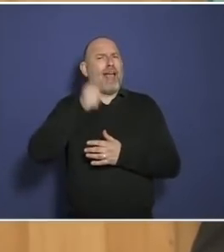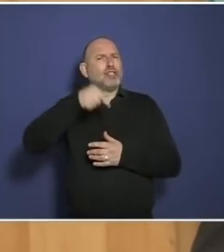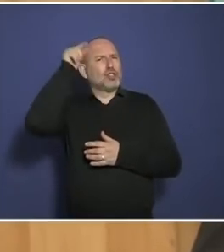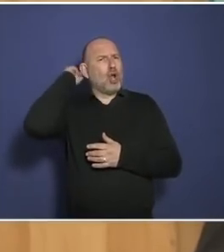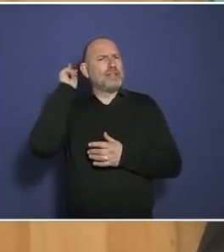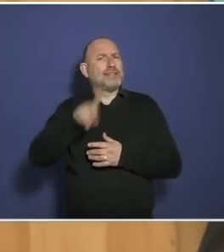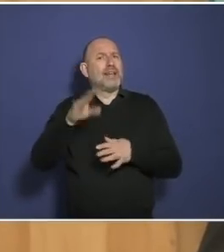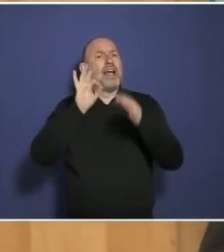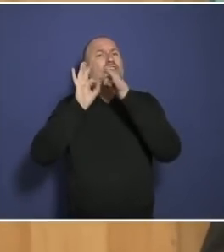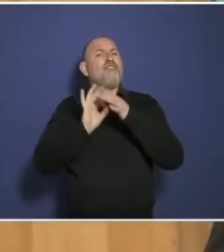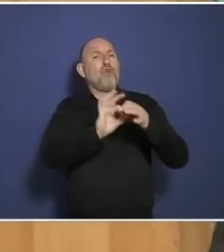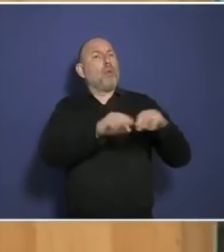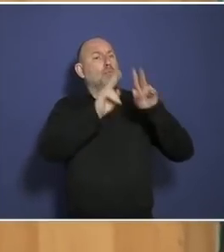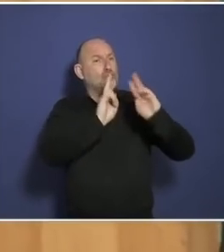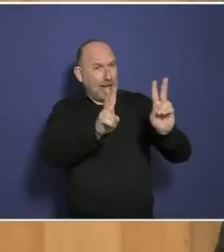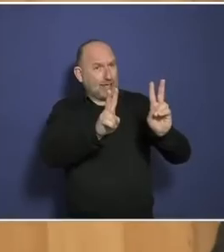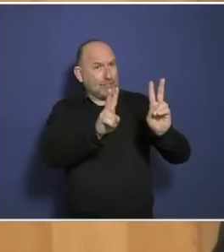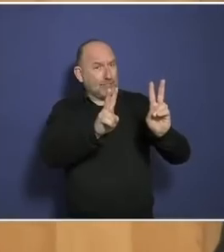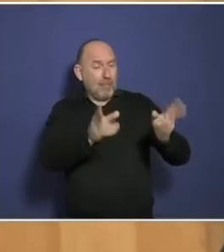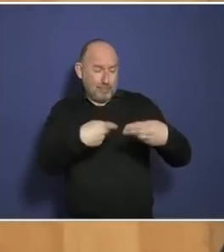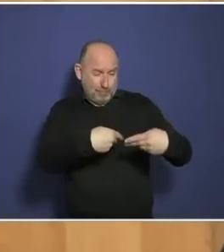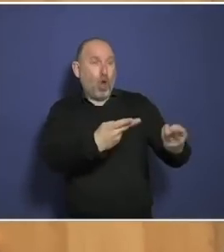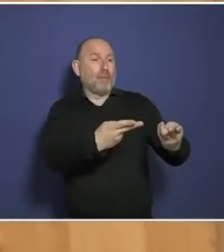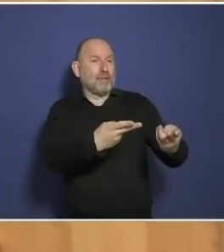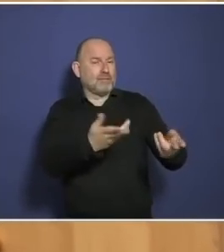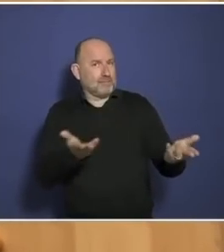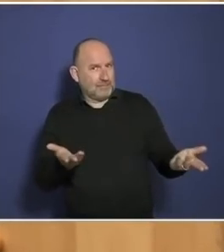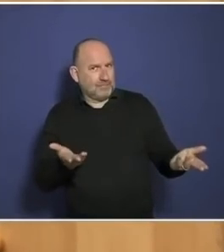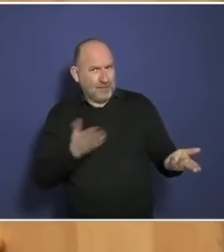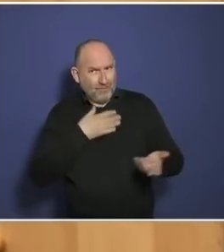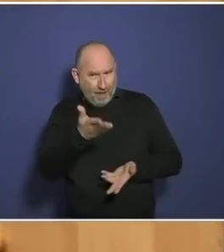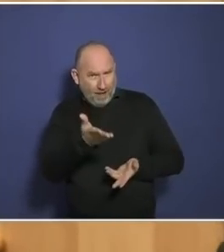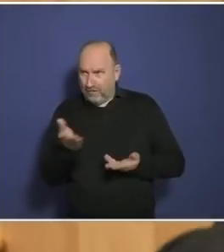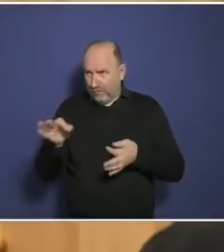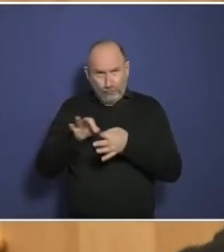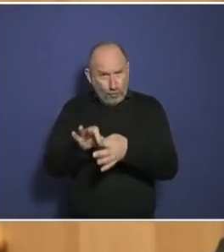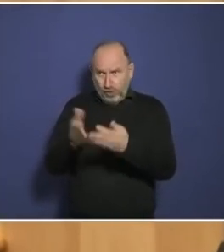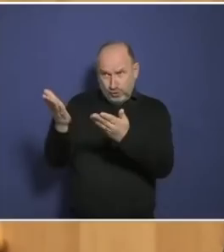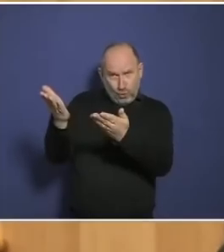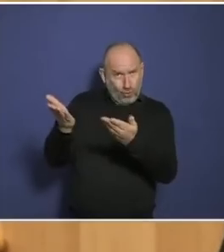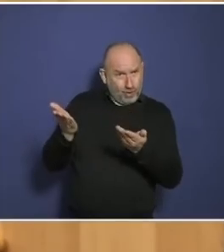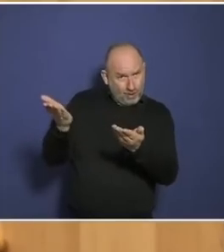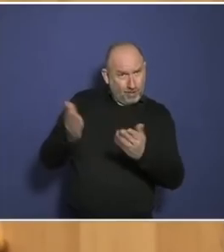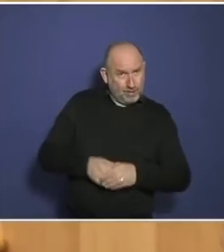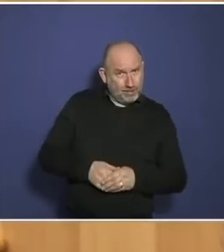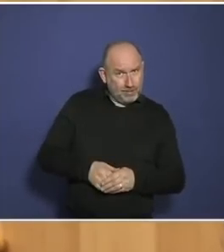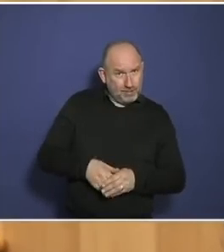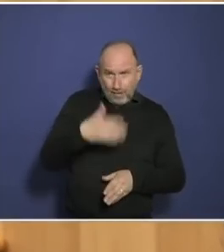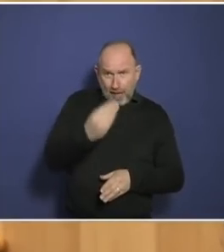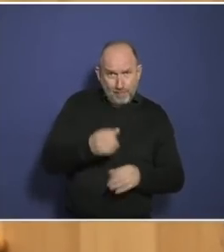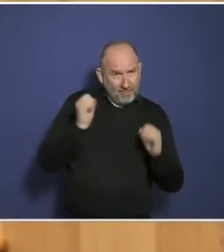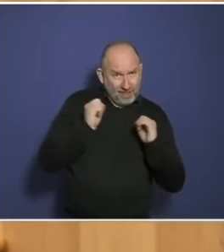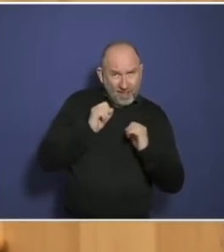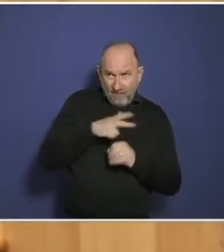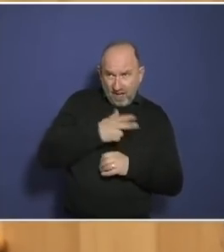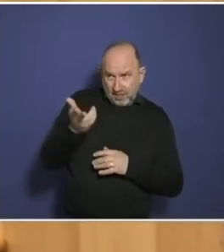bestellt, der bekommt sie auch. Haben Sie den Eindruck, dass das die Führung ist, die wir brauchen, jetzt im Hinblick auf Herbst und Winter? Ja, da